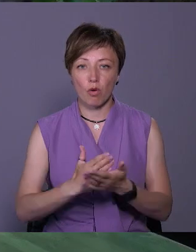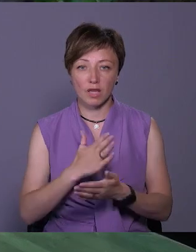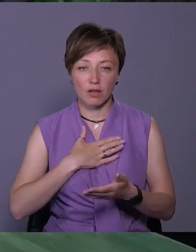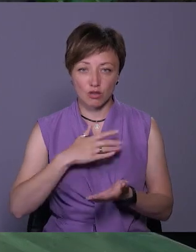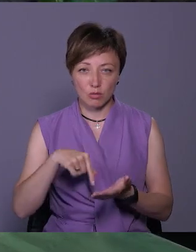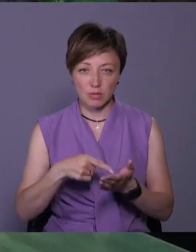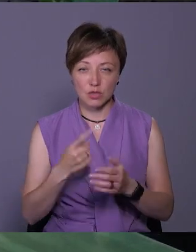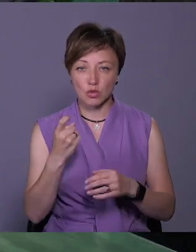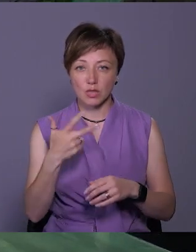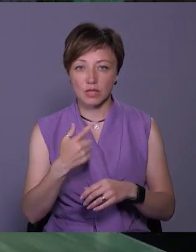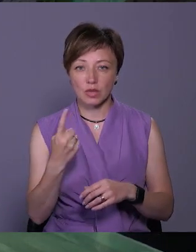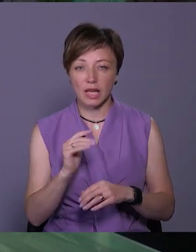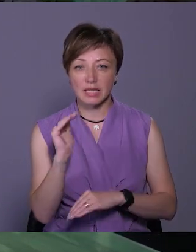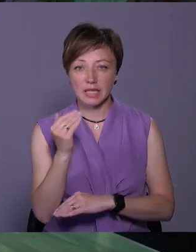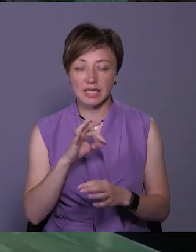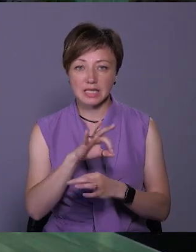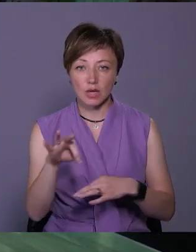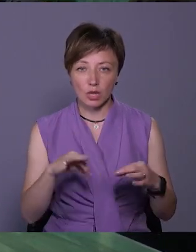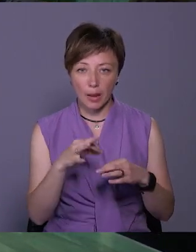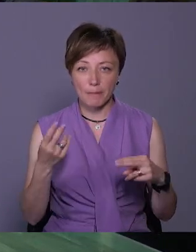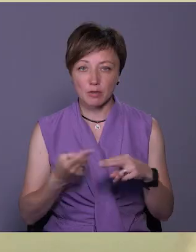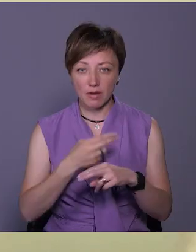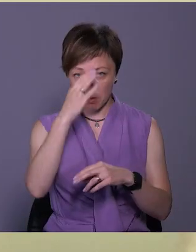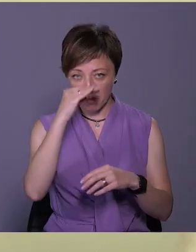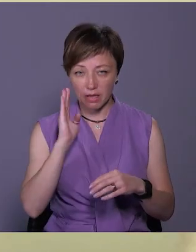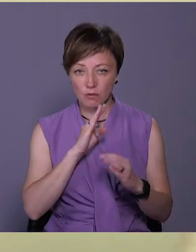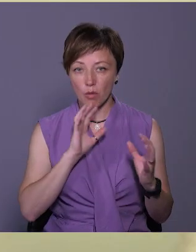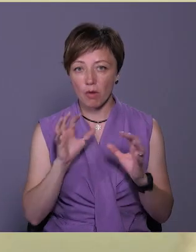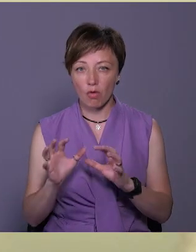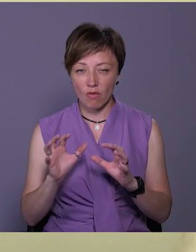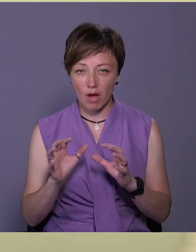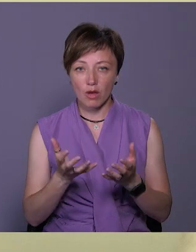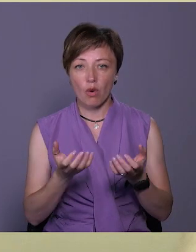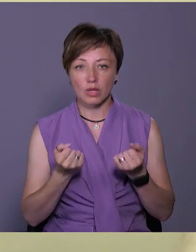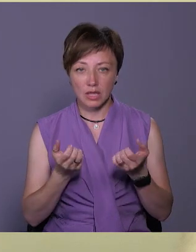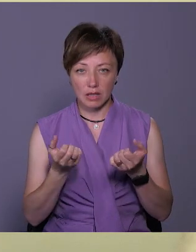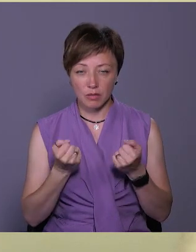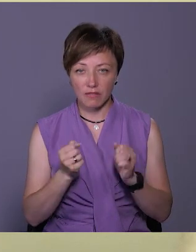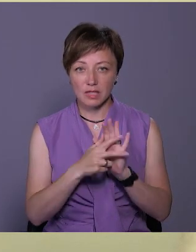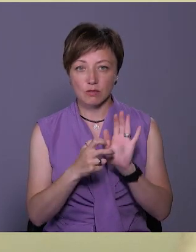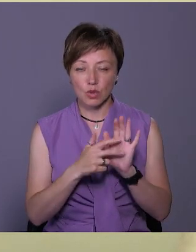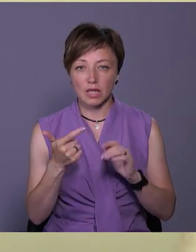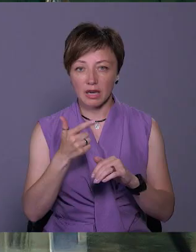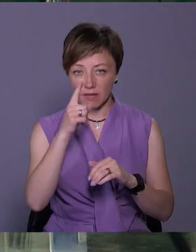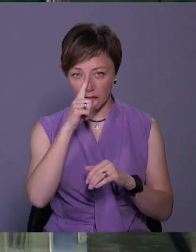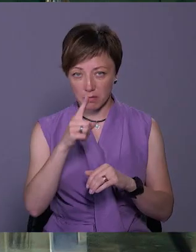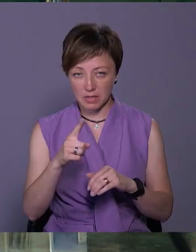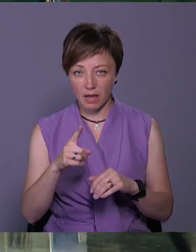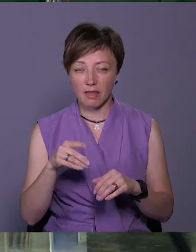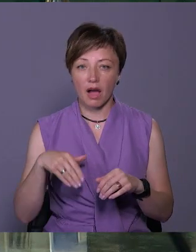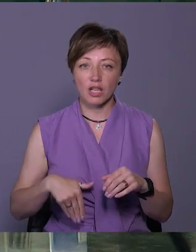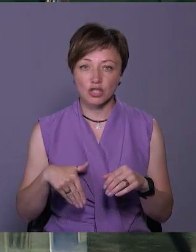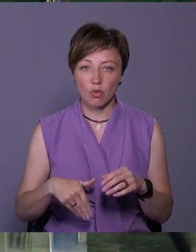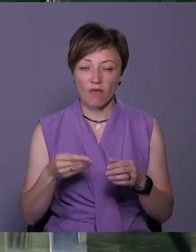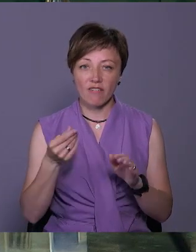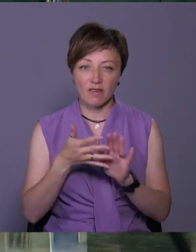131 дитина-сирота та дитина, позбавлена батьківського опікування, отримуватимуть 800 гривень на місяць на кишенькові